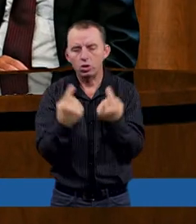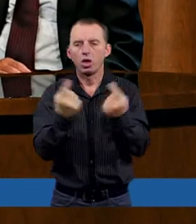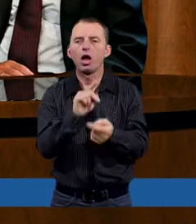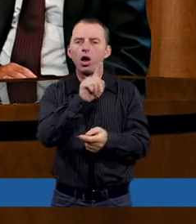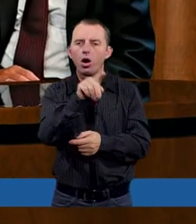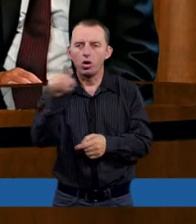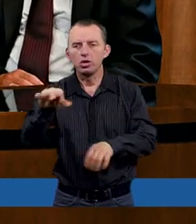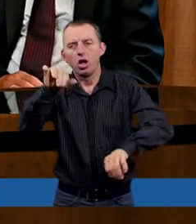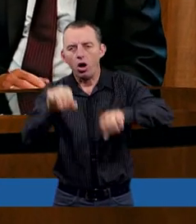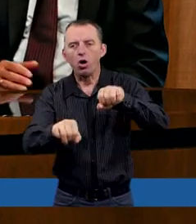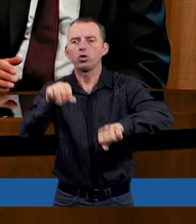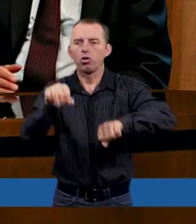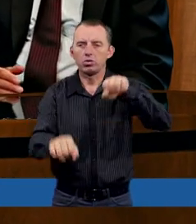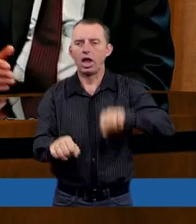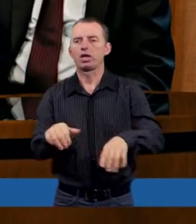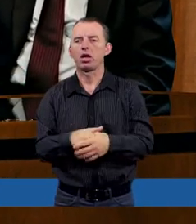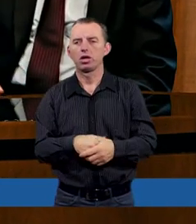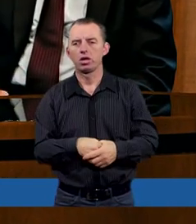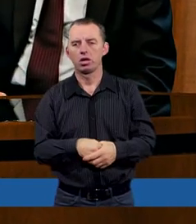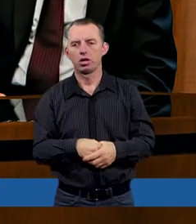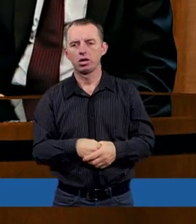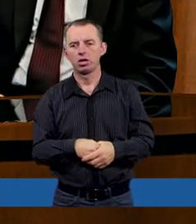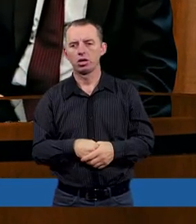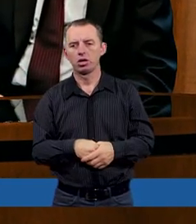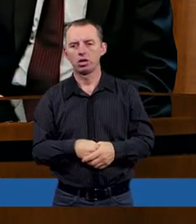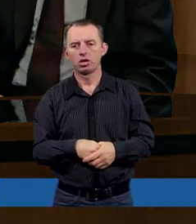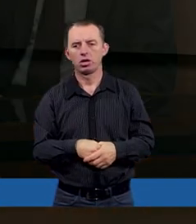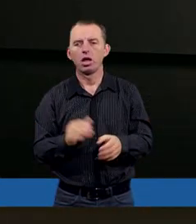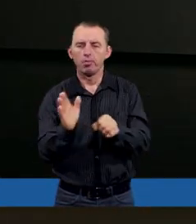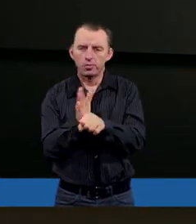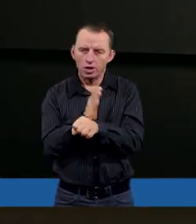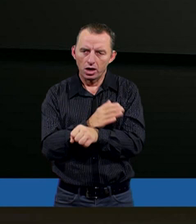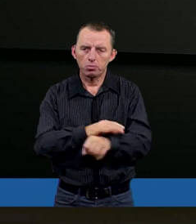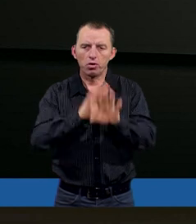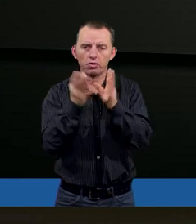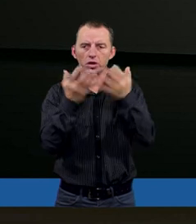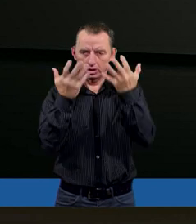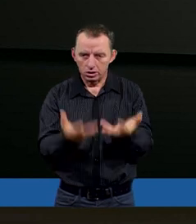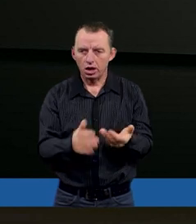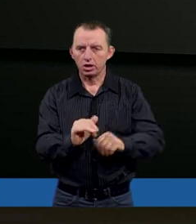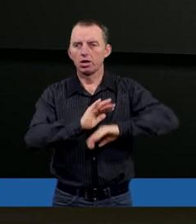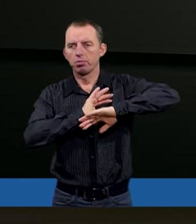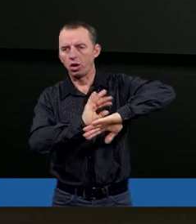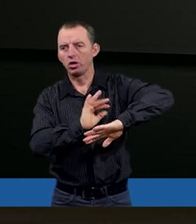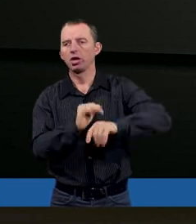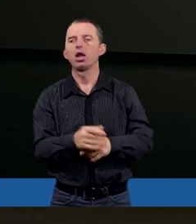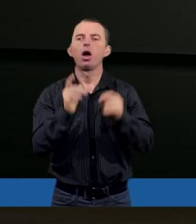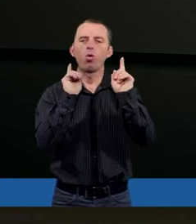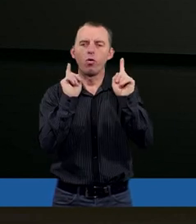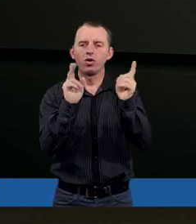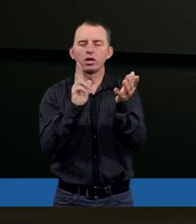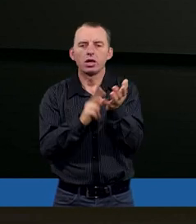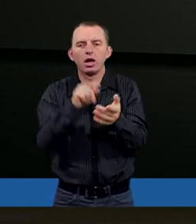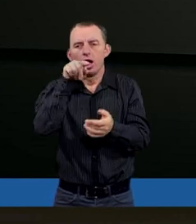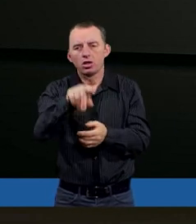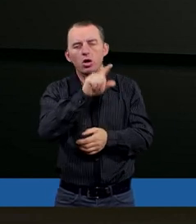oni osądzają. A mimo wszystko chcę ich trochę bronić z uwagi na to,